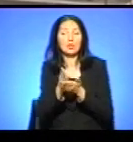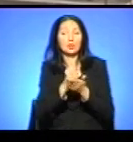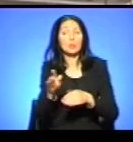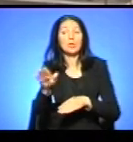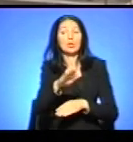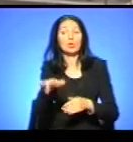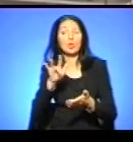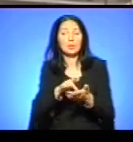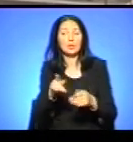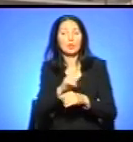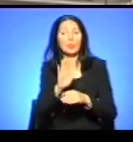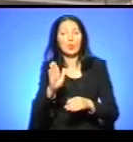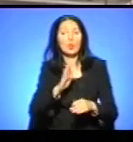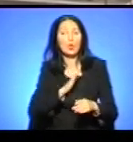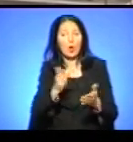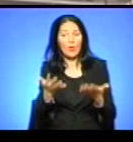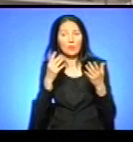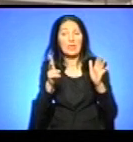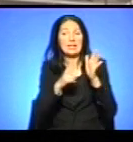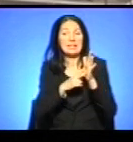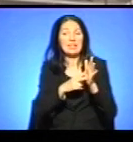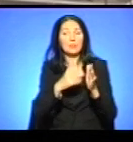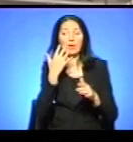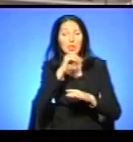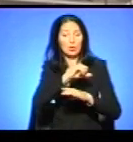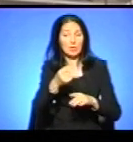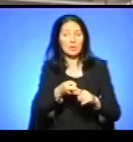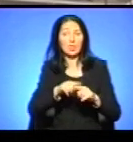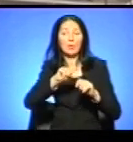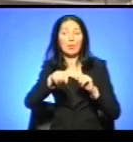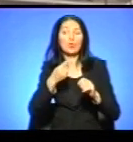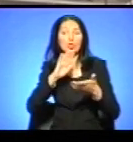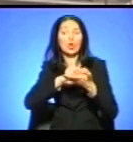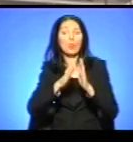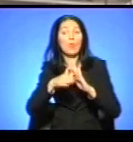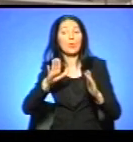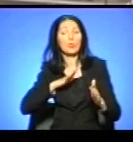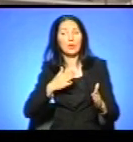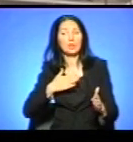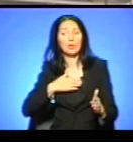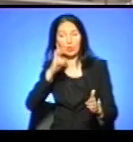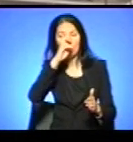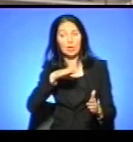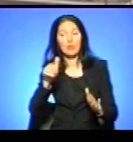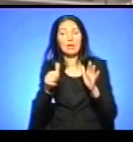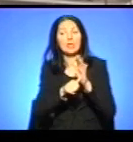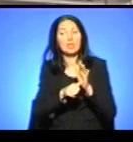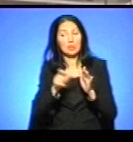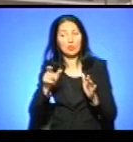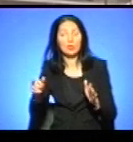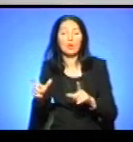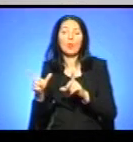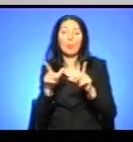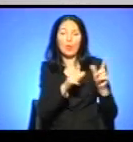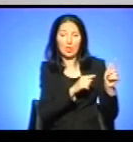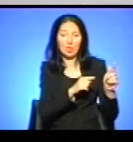виявлено 7 іноземців, які порушили умови перебування в нашій державі. Шість з них покинули територію Добровільна і один за рішенням